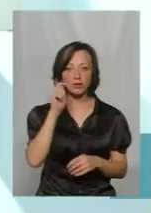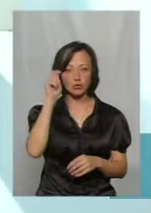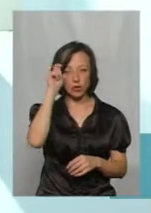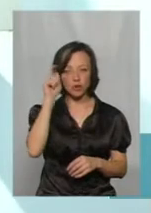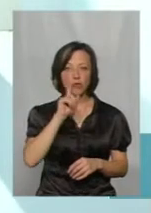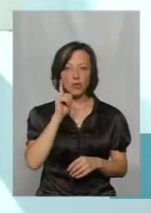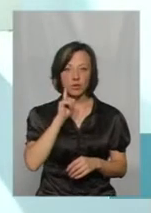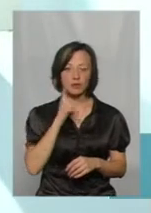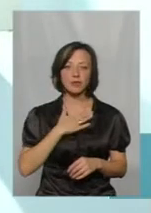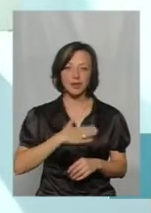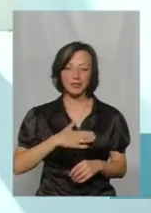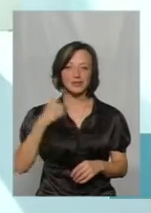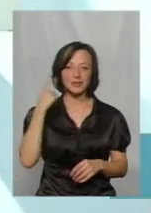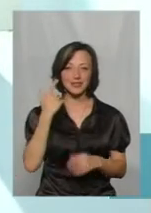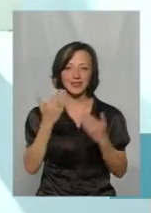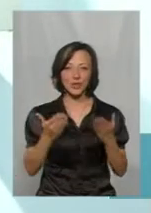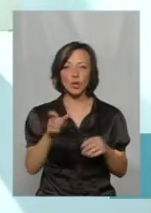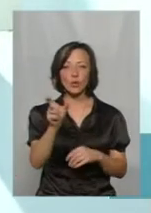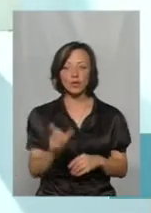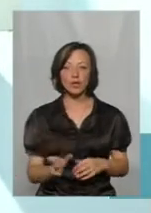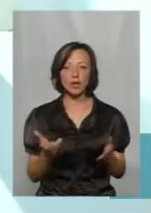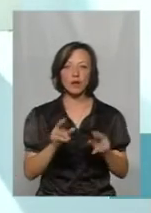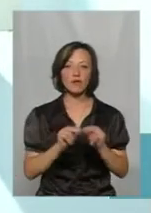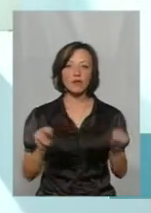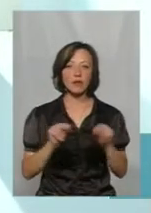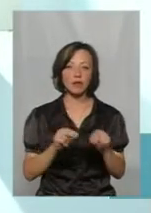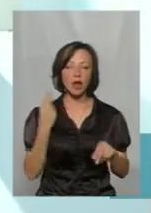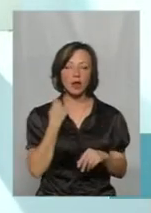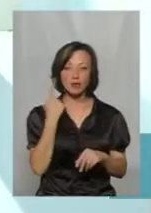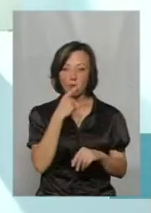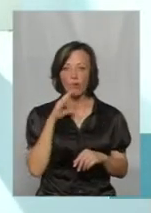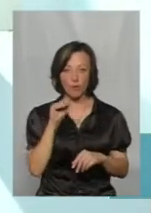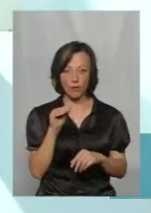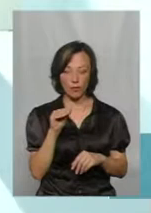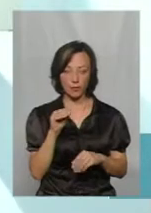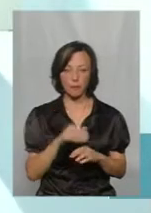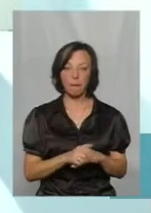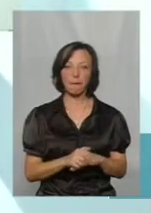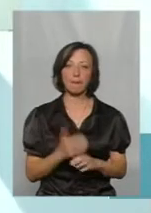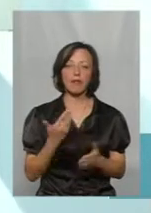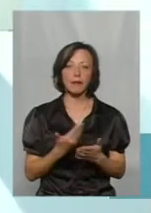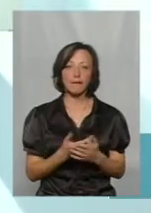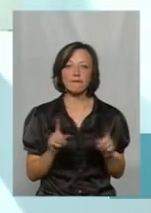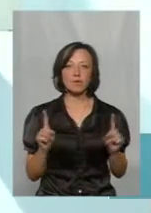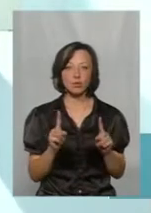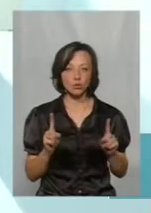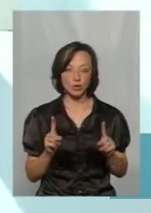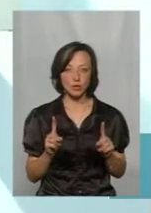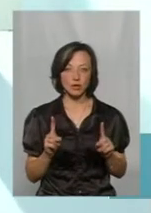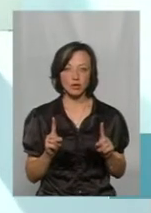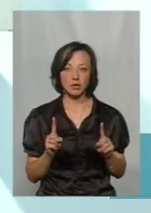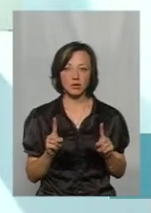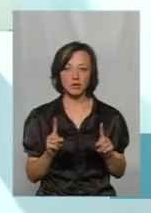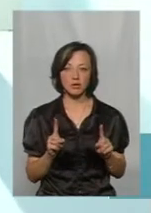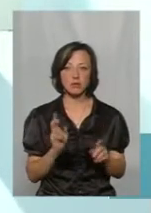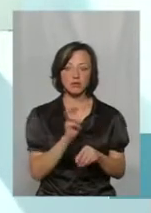молодий чоловік, я думаю, приємно говорити тим, людина, яка викладала англійську мову. І от щоб пішов на